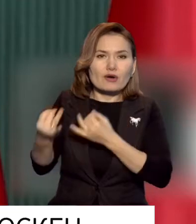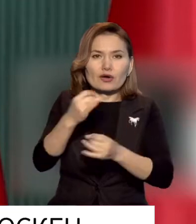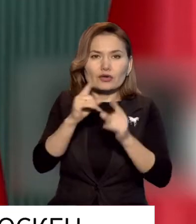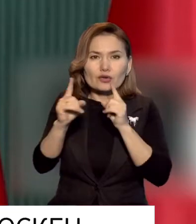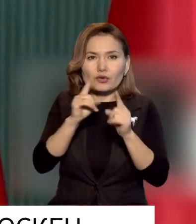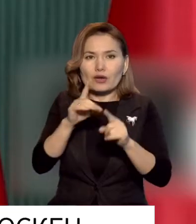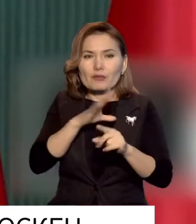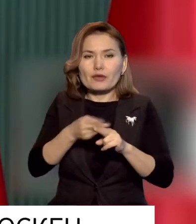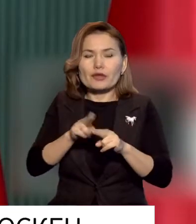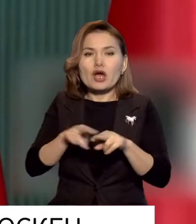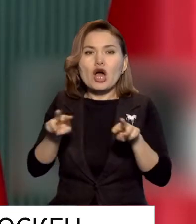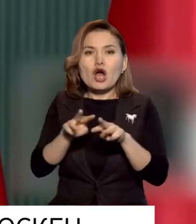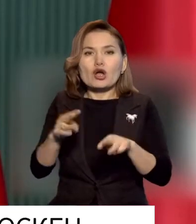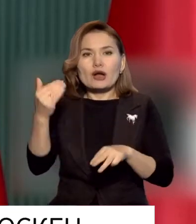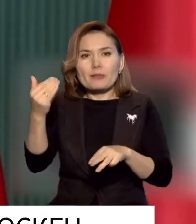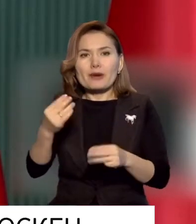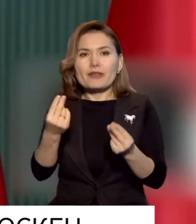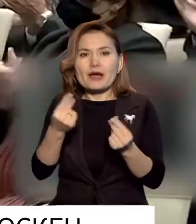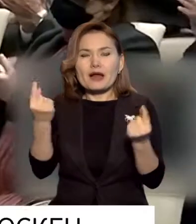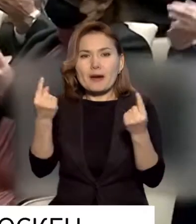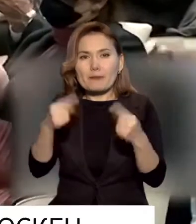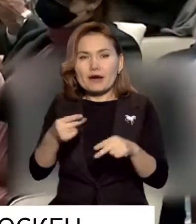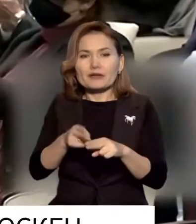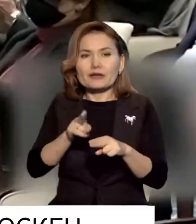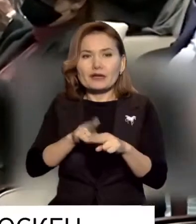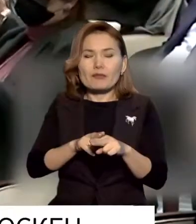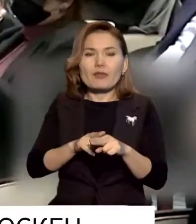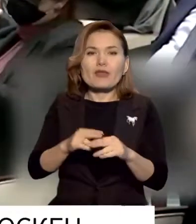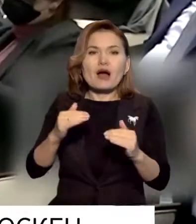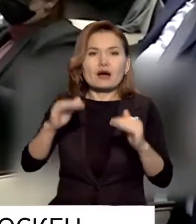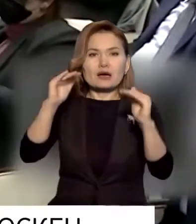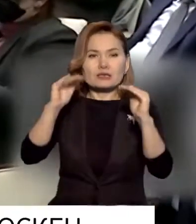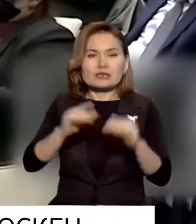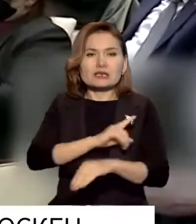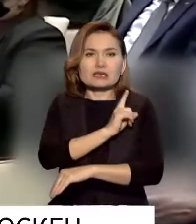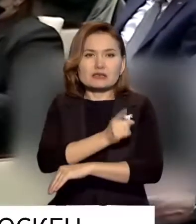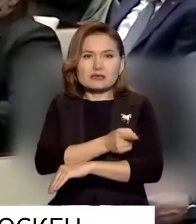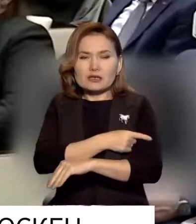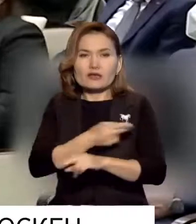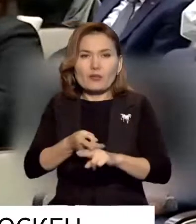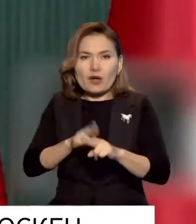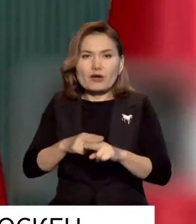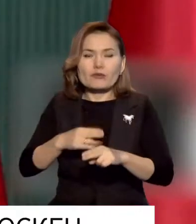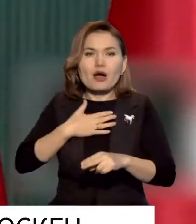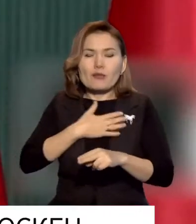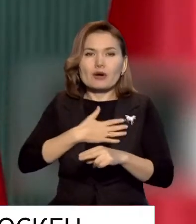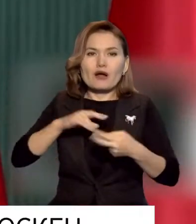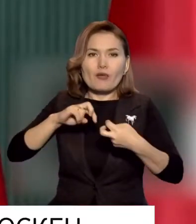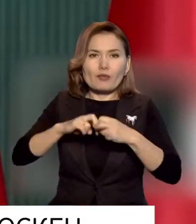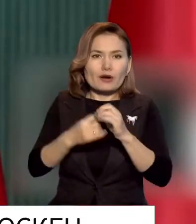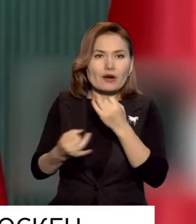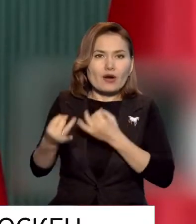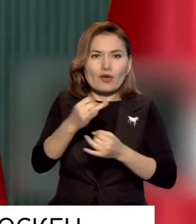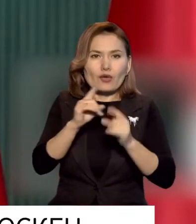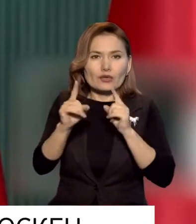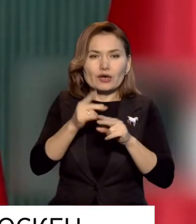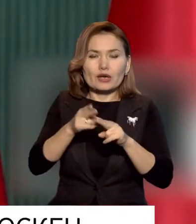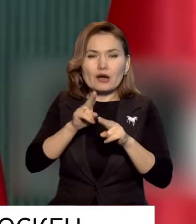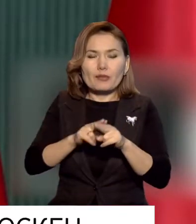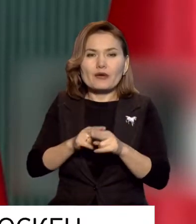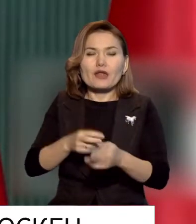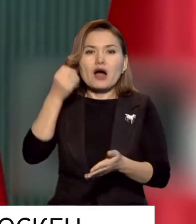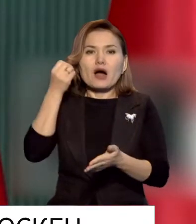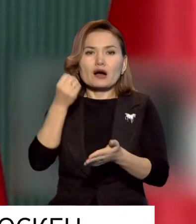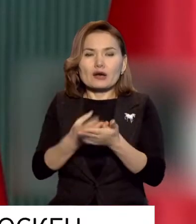Сонмен бірге ол өкіметінің инфляцияны бір сандық дәрежеге түсіруге күш салып жатқа аната бөтті. Ердоганның сөзінші қымбатшылыққа